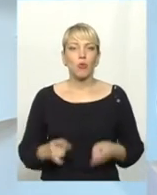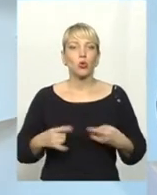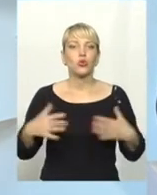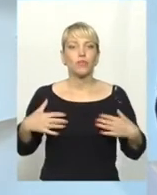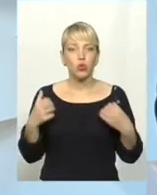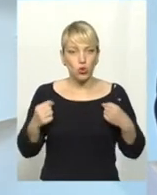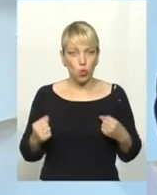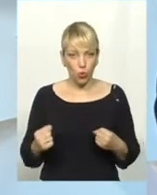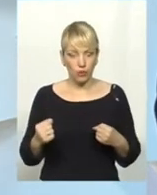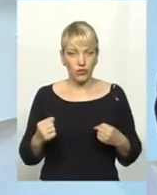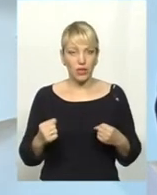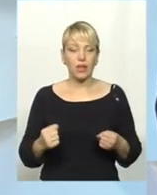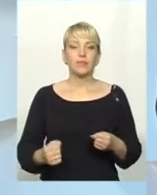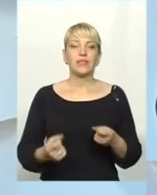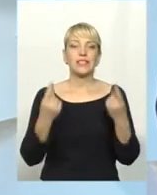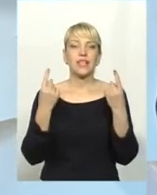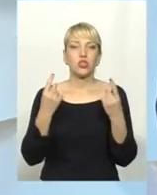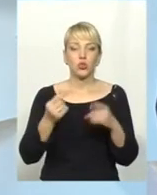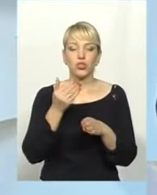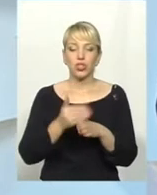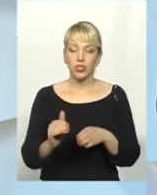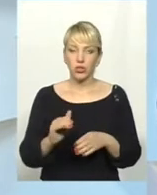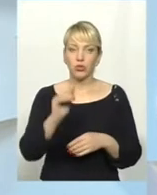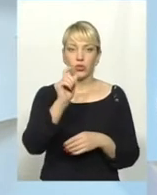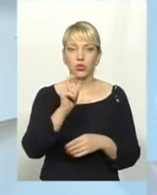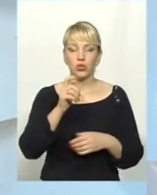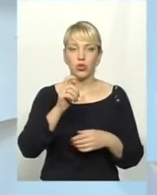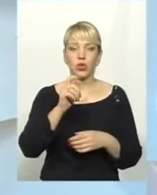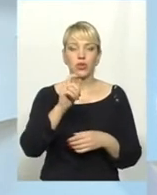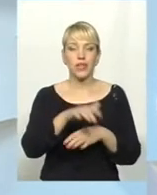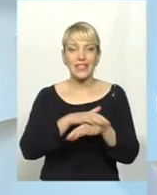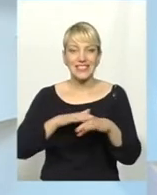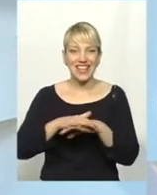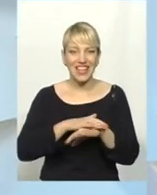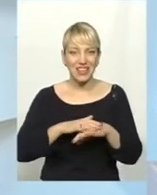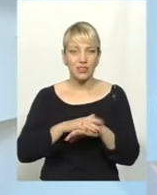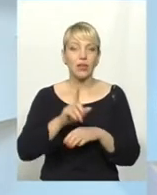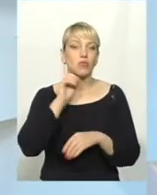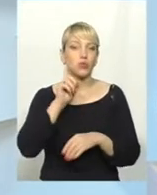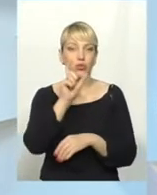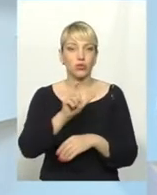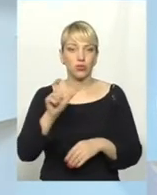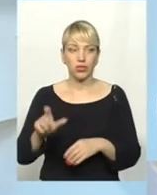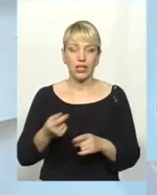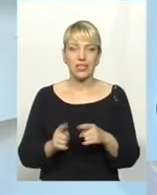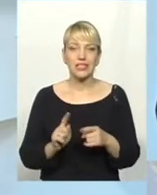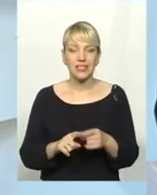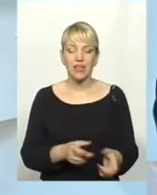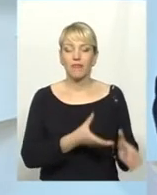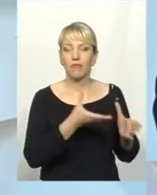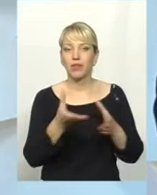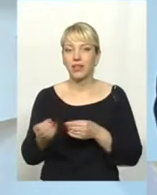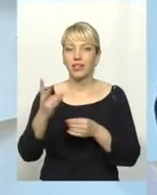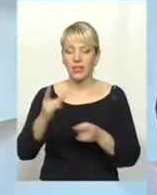значної частини населення фертильного віку, поза всякій сумнім, відобразиться на демографічній ситуації.